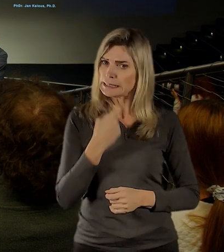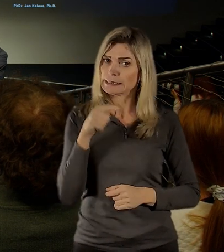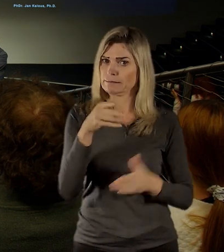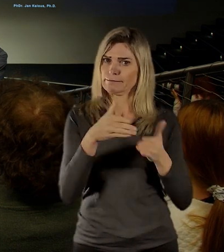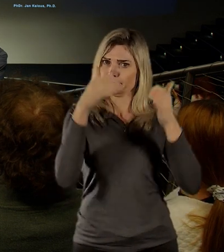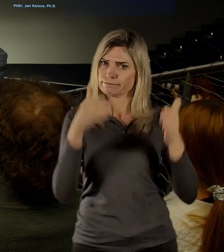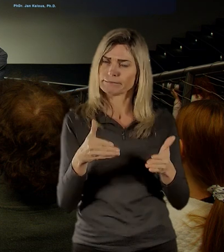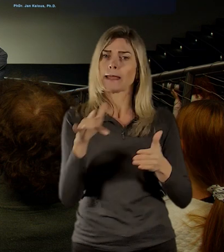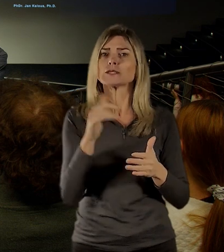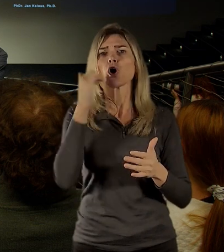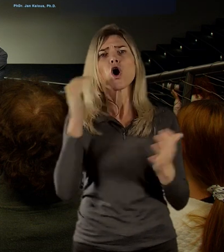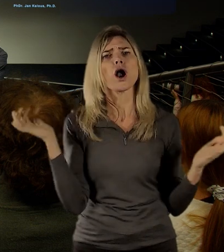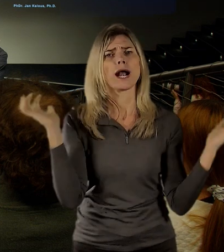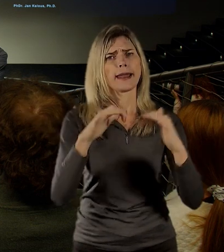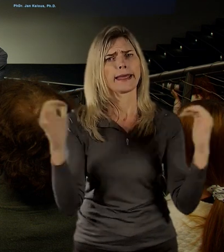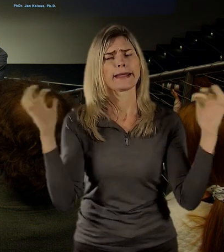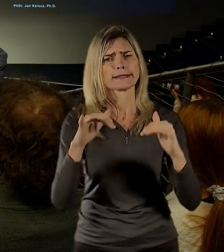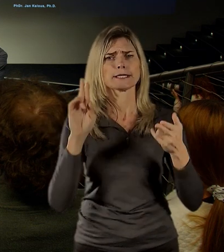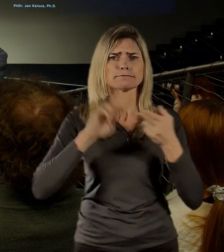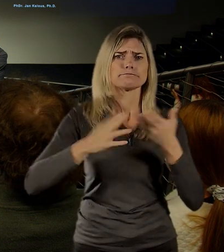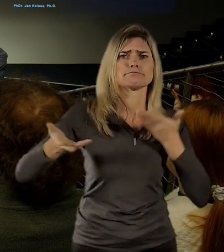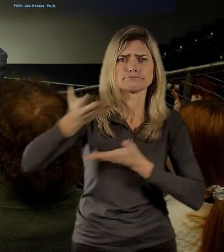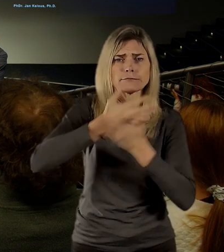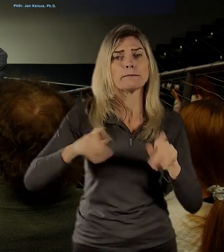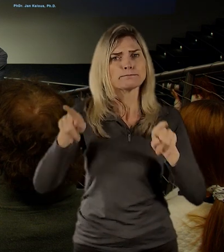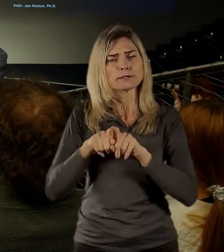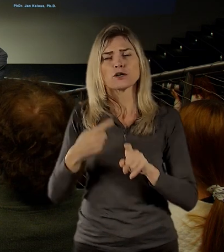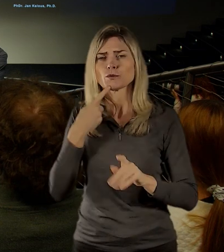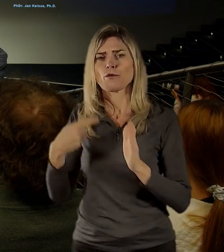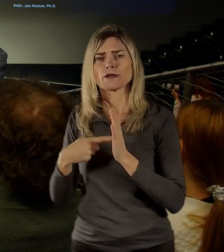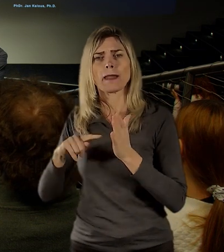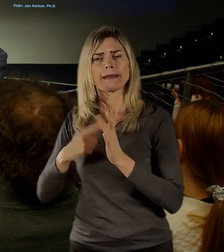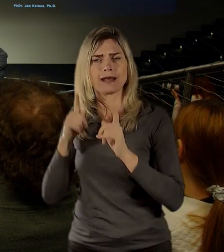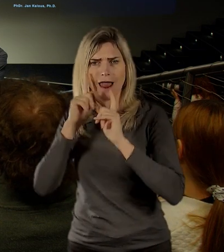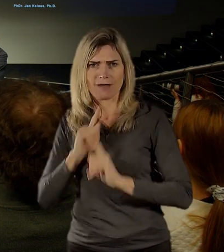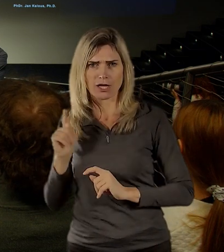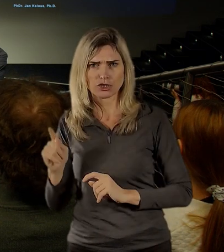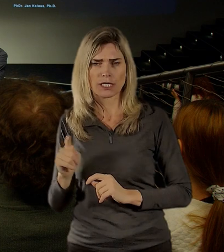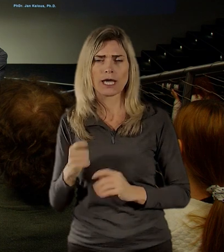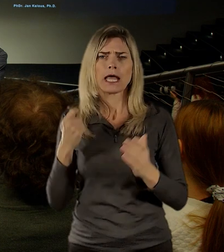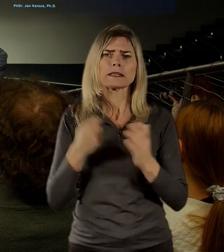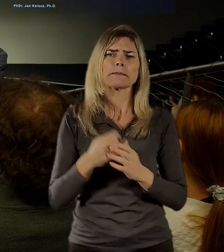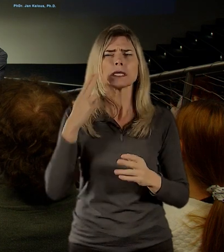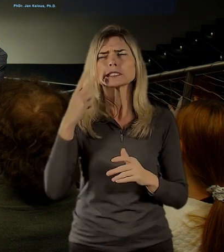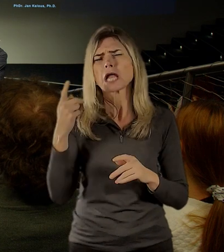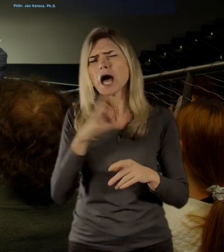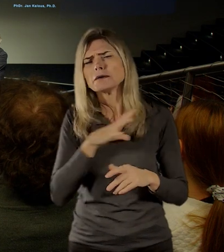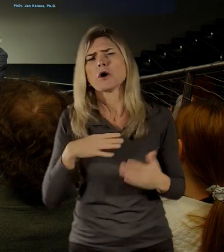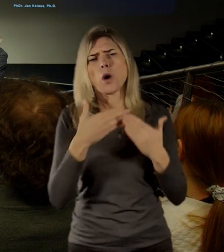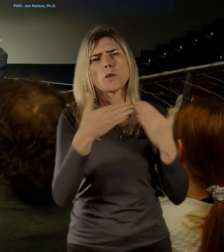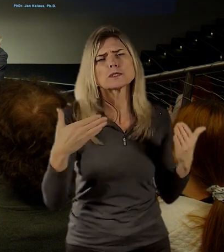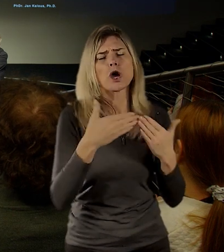setkávání, tak jak o tom mluvil i Petr Hlaváček. Vedle té klasické muzejní expozice, která by měla být